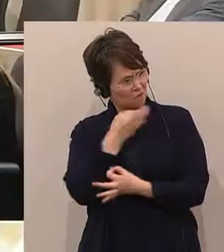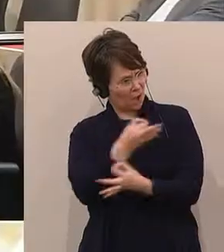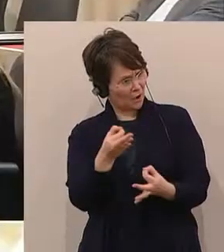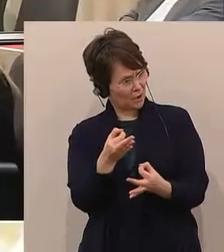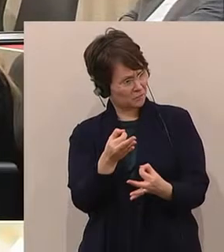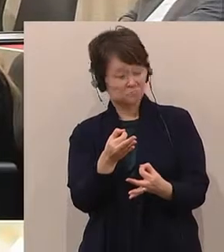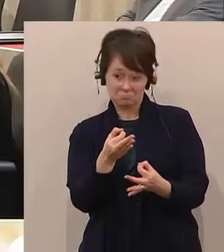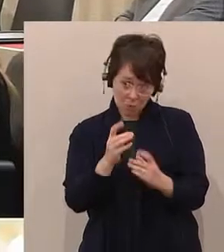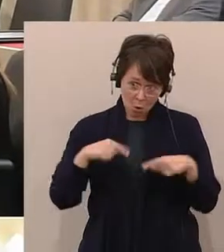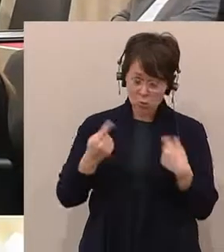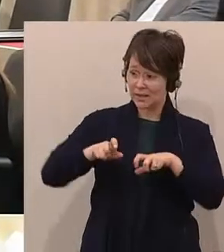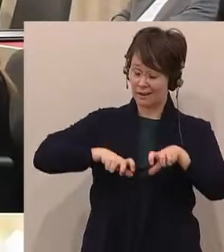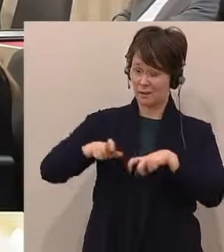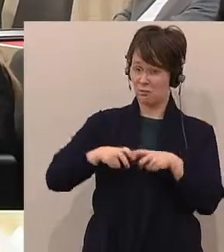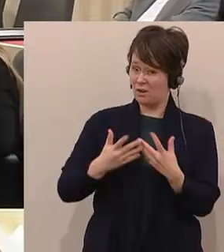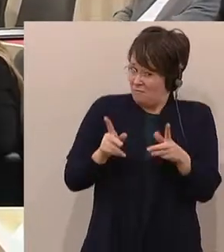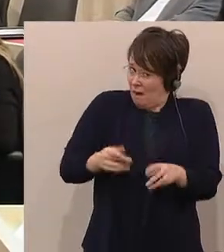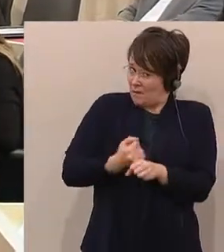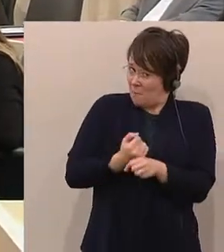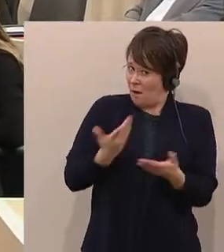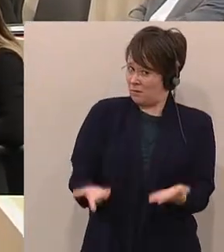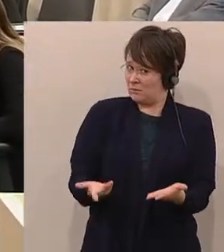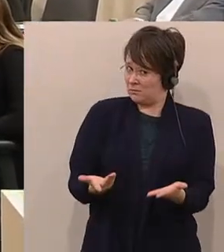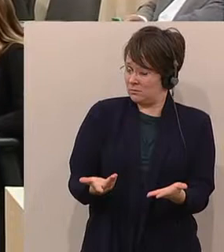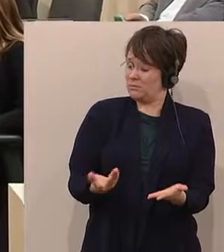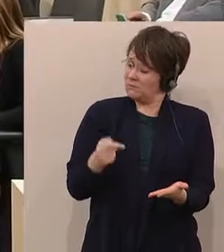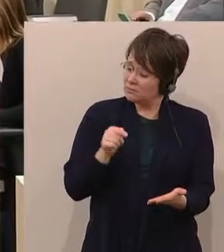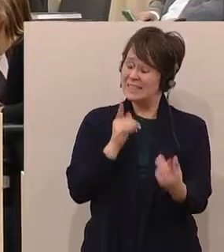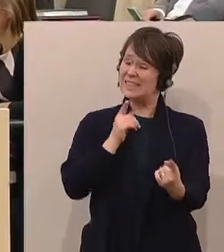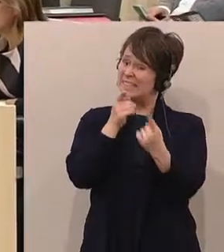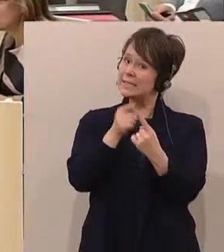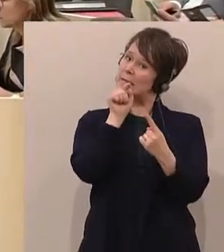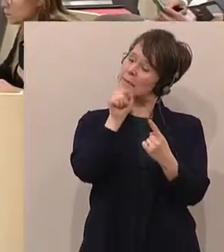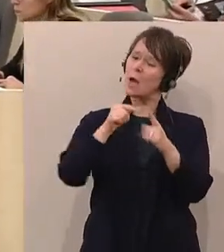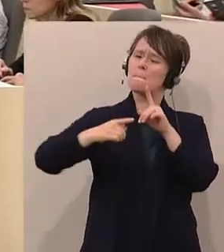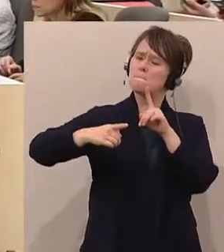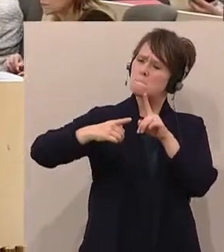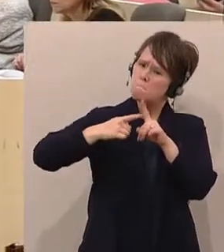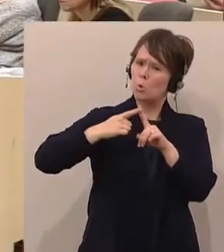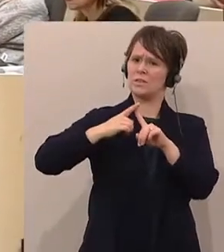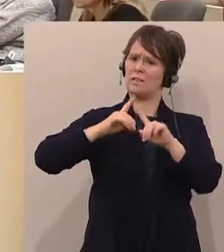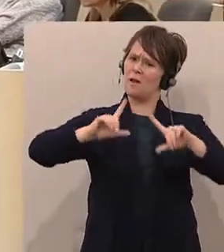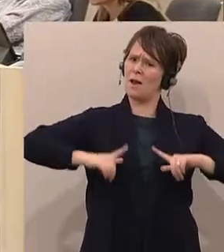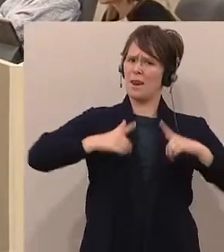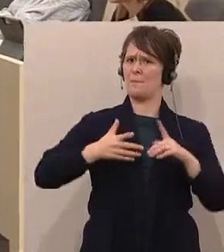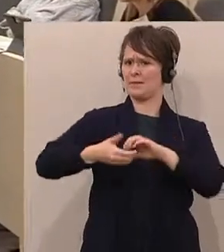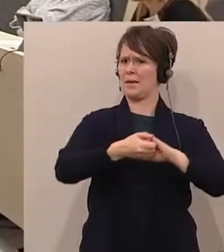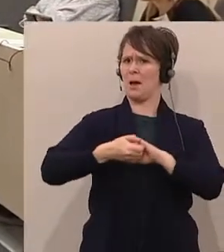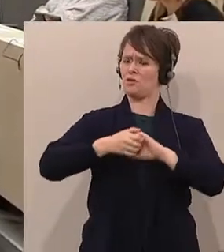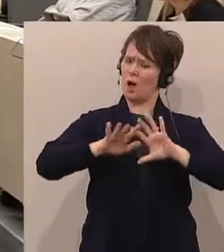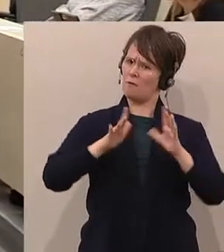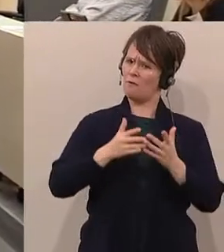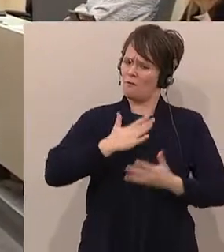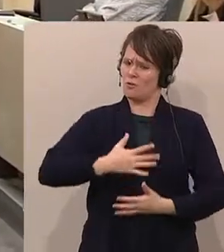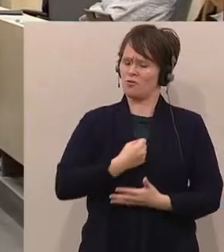damit wir einem positiven Lebensgemeinschaftsvolumen in Zukunft entgegenkommen. Und das